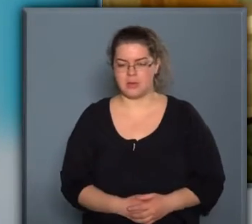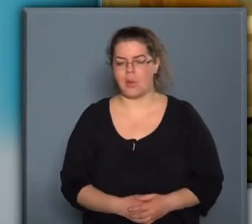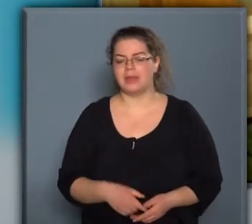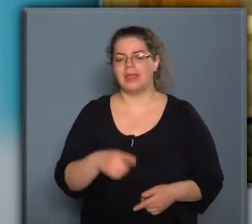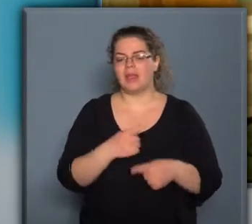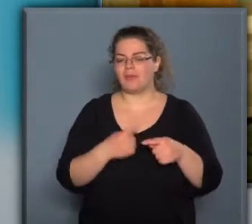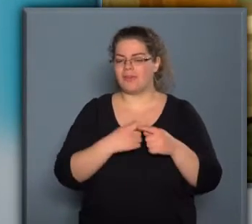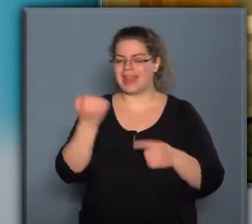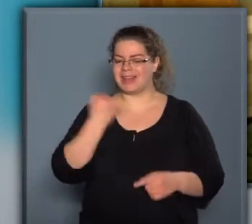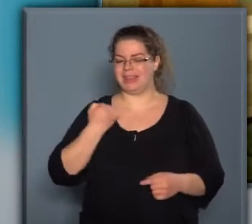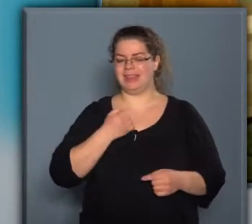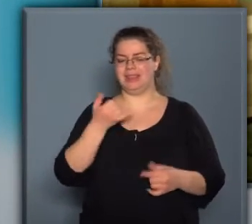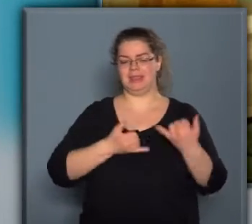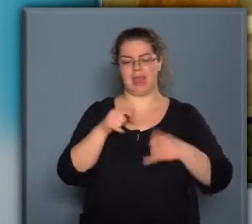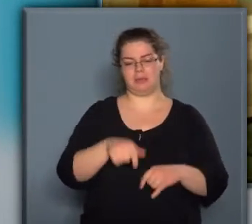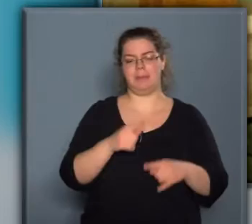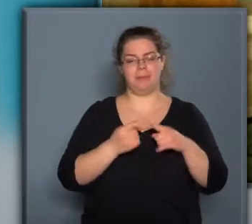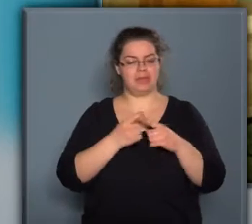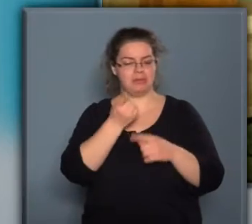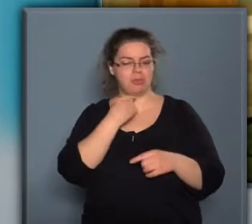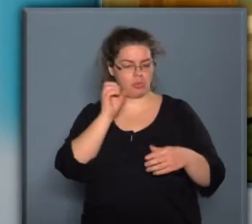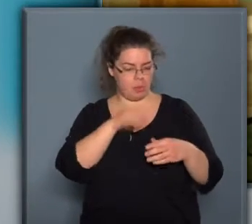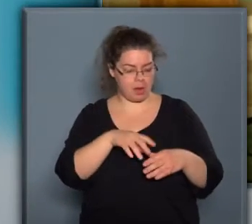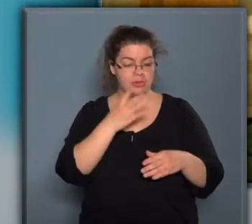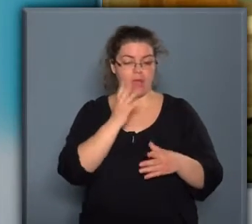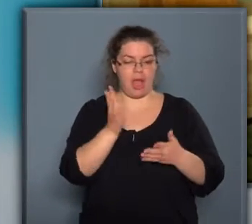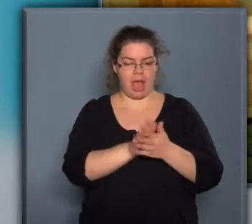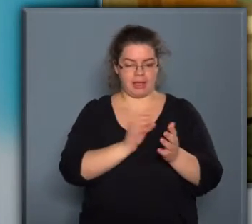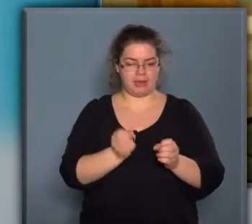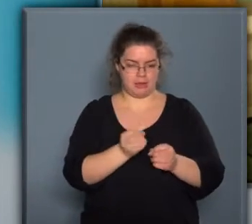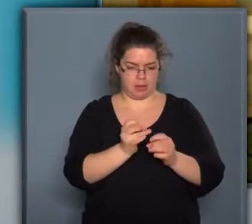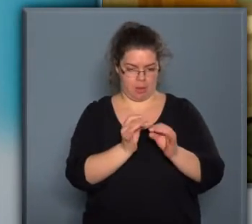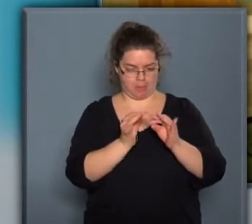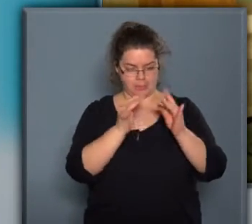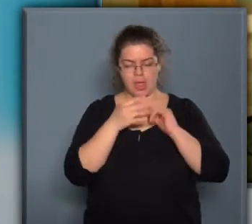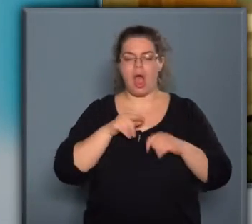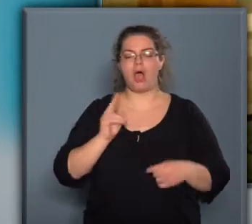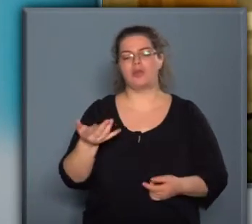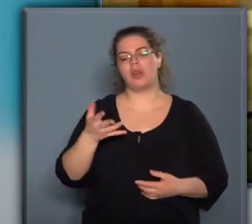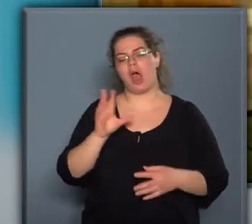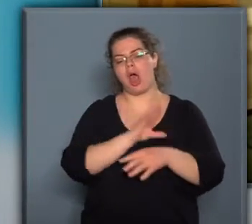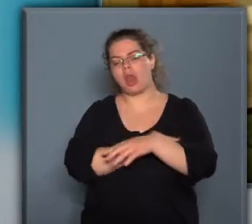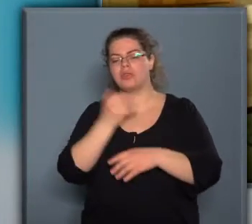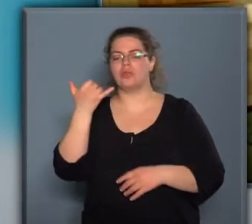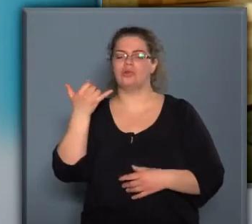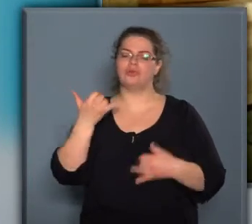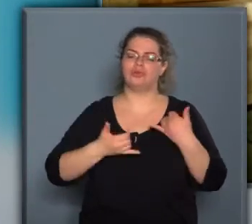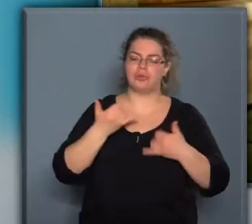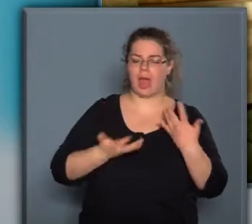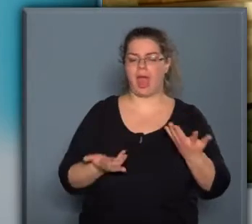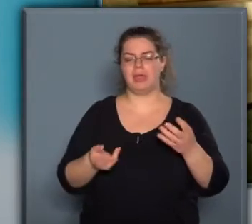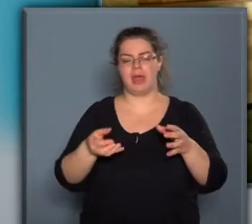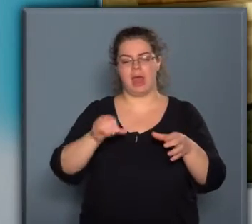fél decinyi tejbe, pici cukorral, és akkor mikor ez elkezd habzani, akkor a langyos tejjel és egy deci